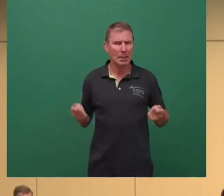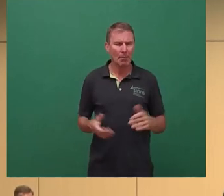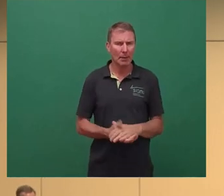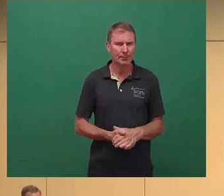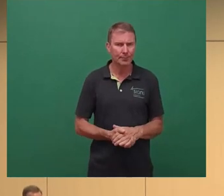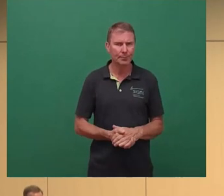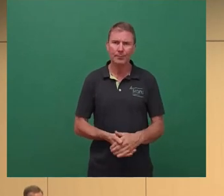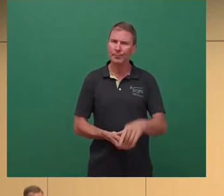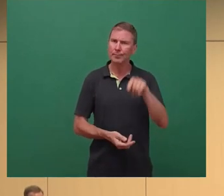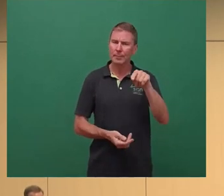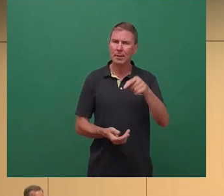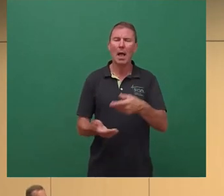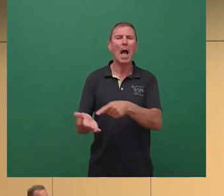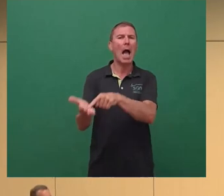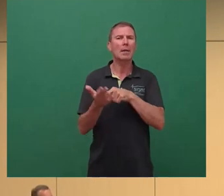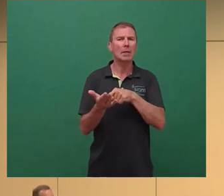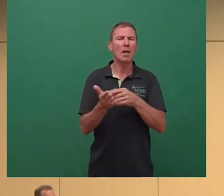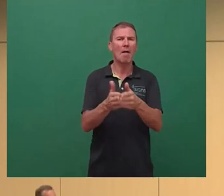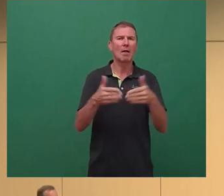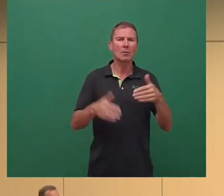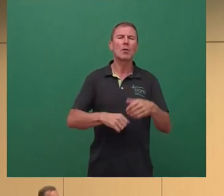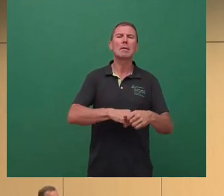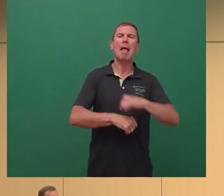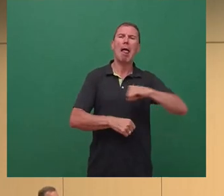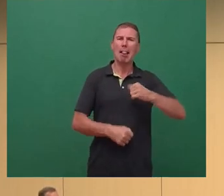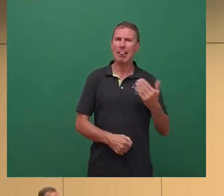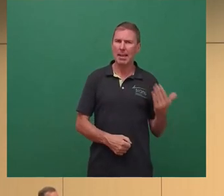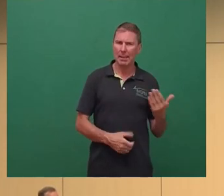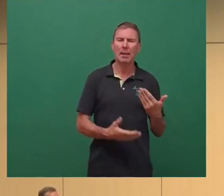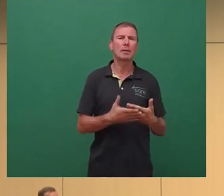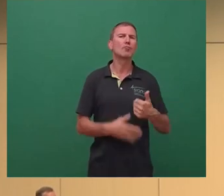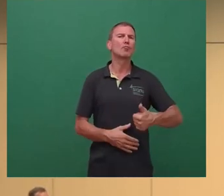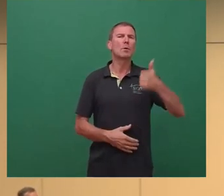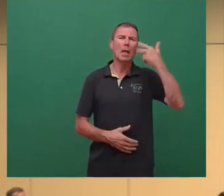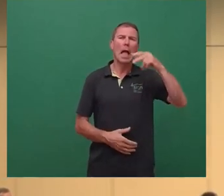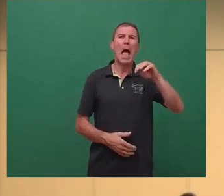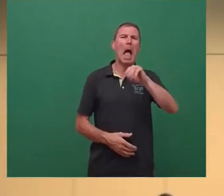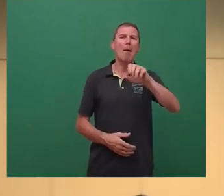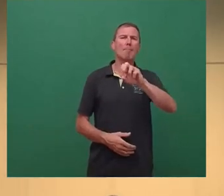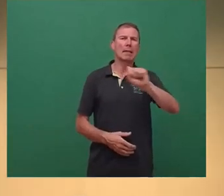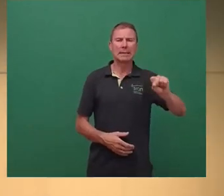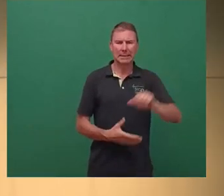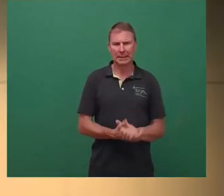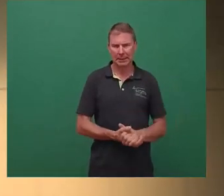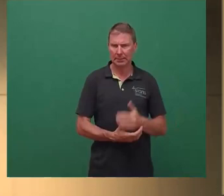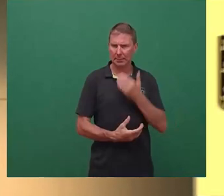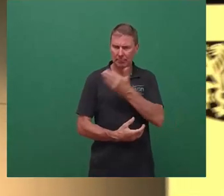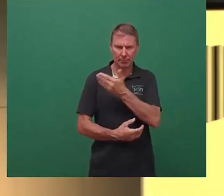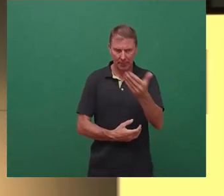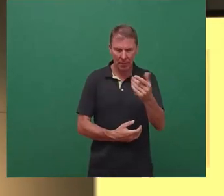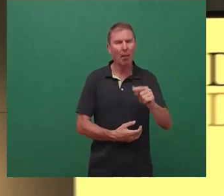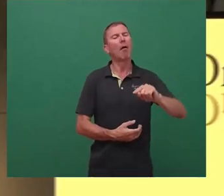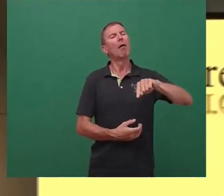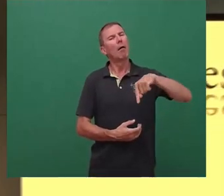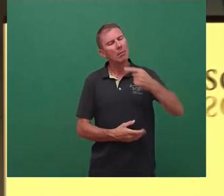die einreichende Fraktion Die Linke, deswegen darf ich zunächst Herrn Mattis bitten und danach beginnen wir in die